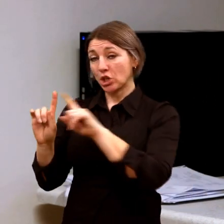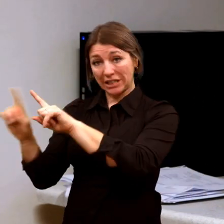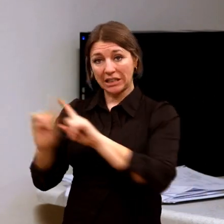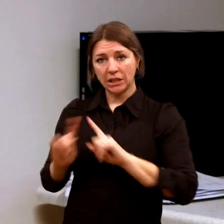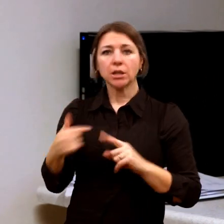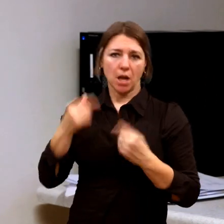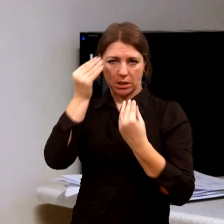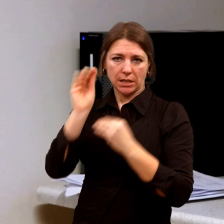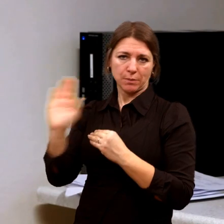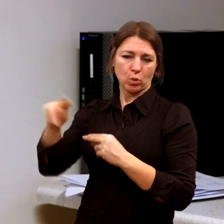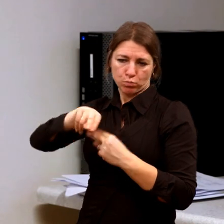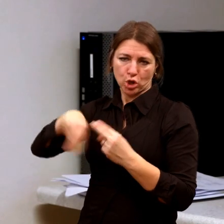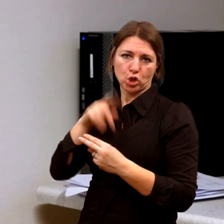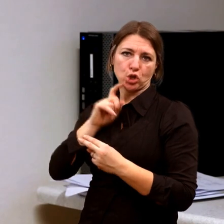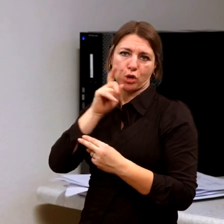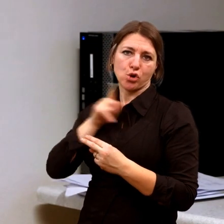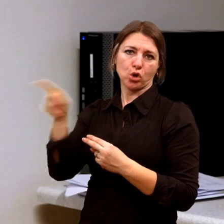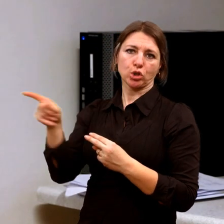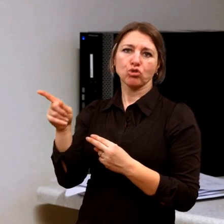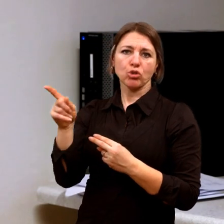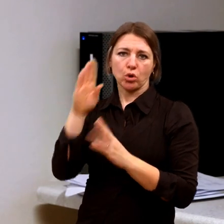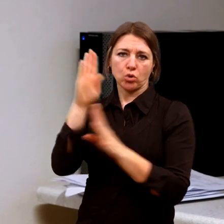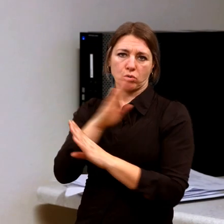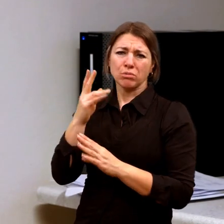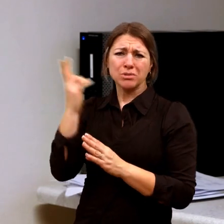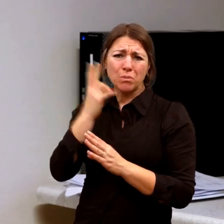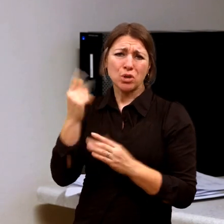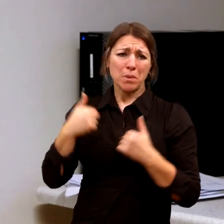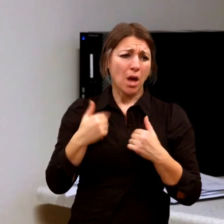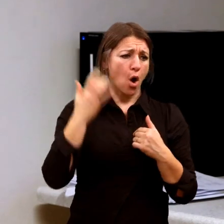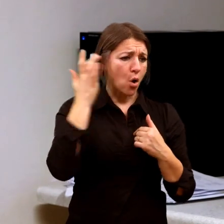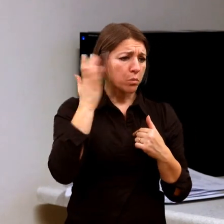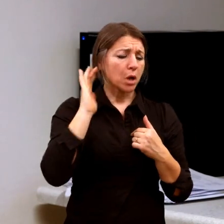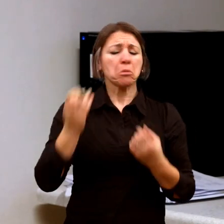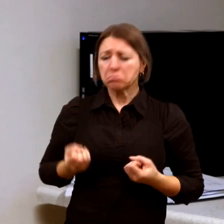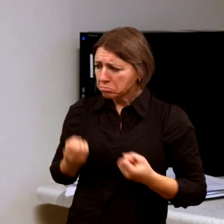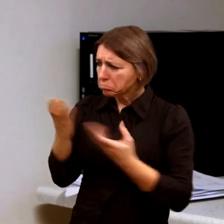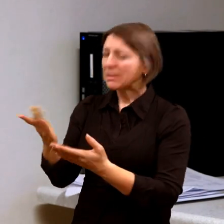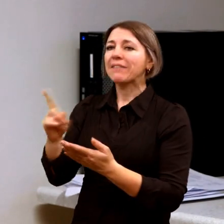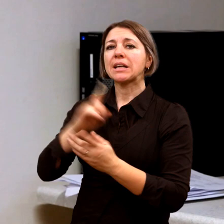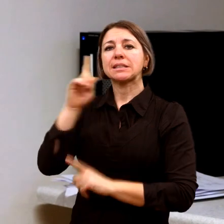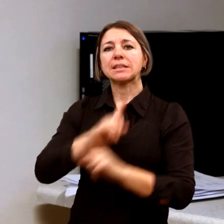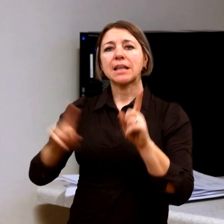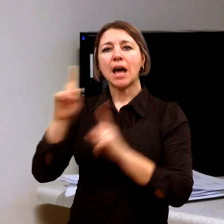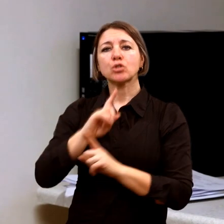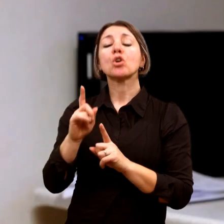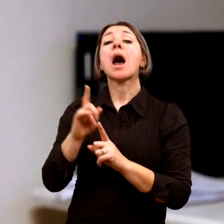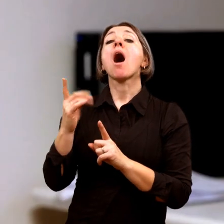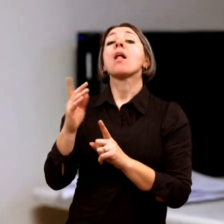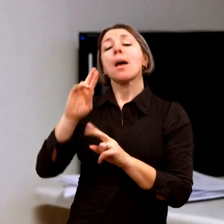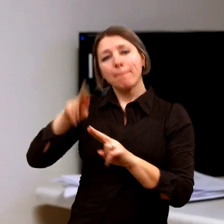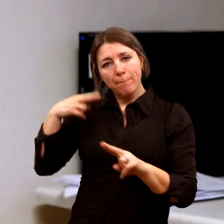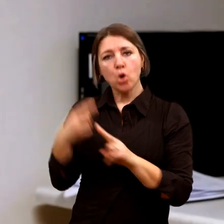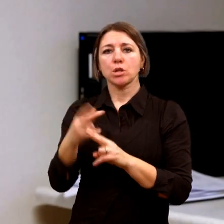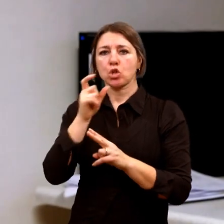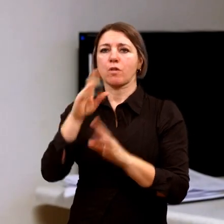dítě. Já můžu vám říct všechno, co umím. Řeknu vám svůj názor na plnou pusu, ale podpořím vás v